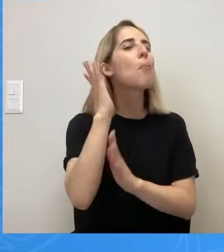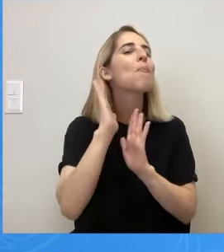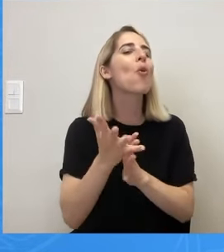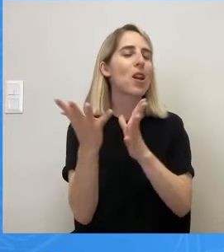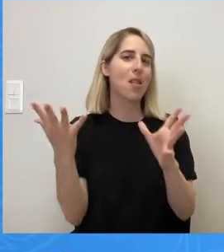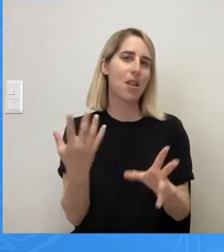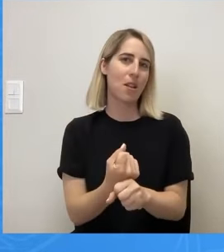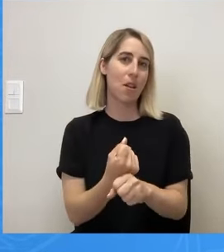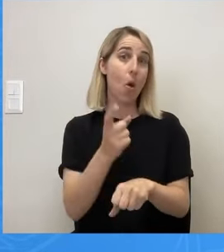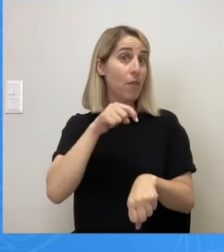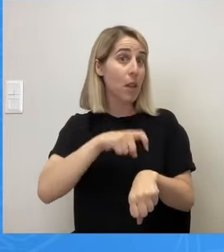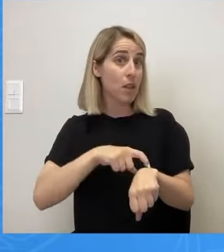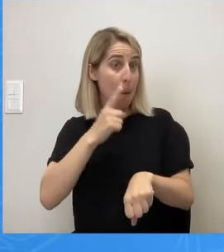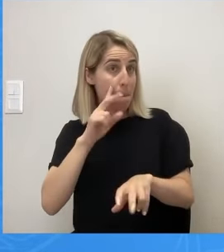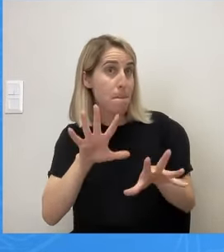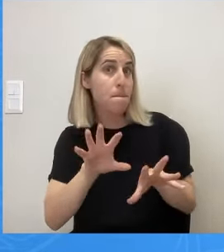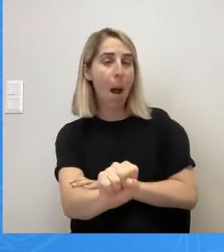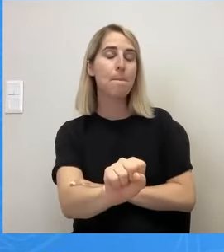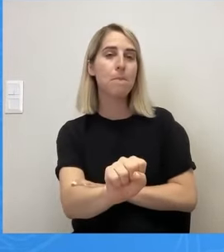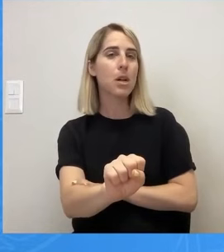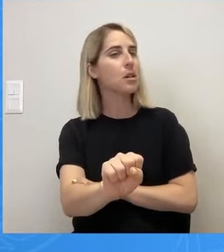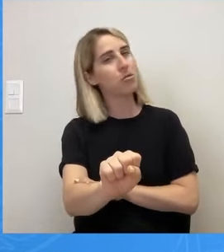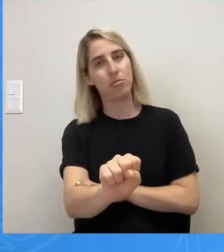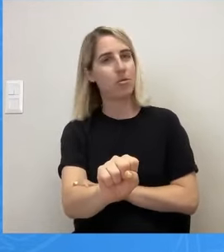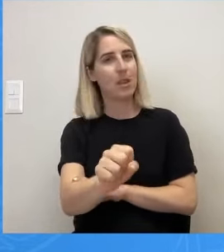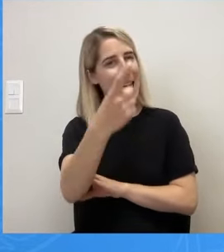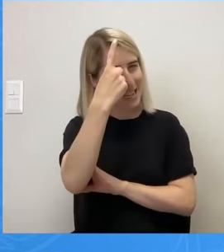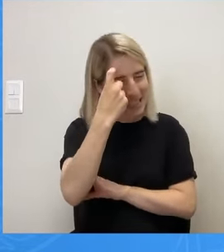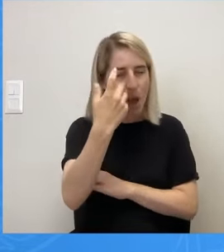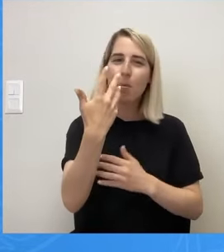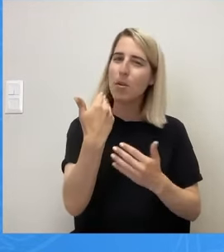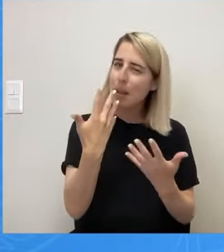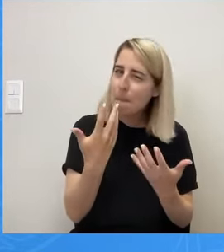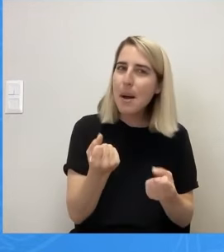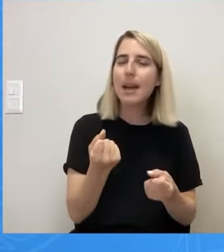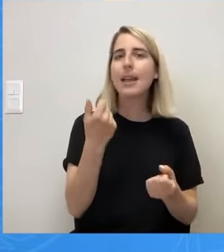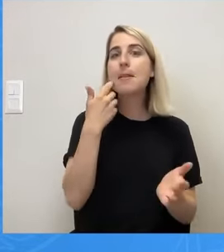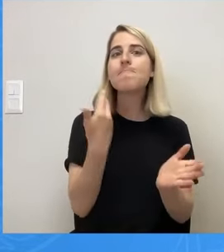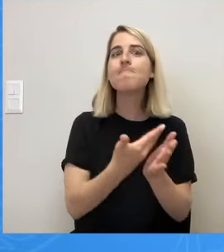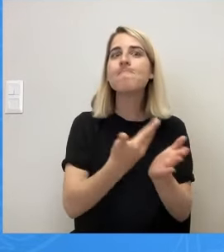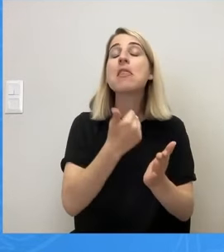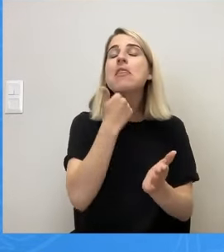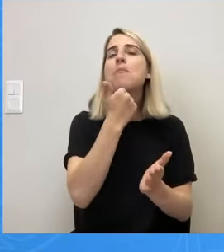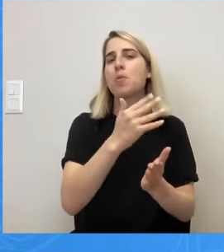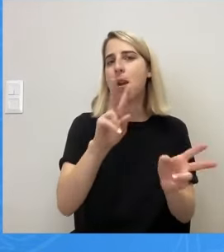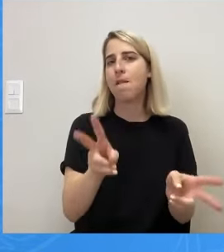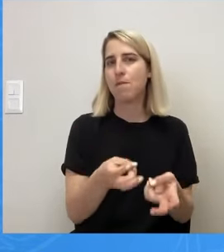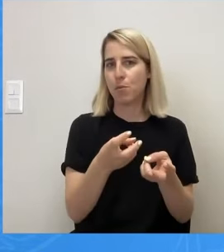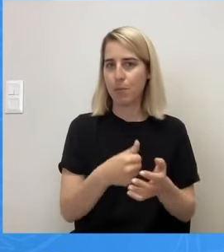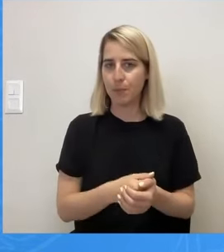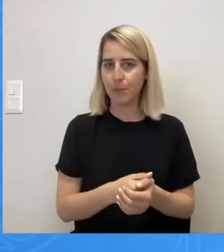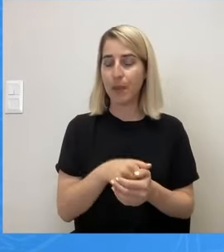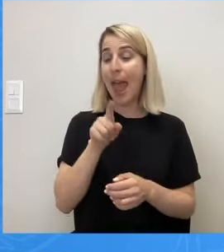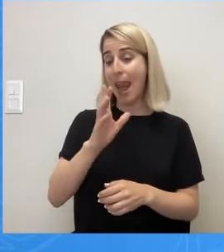επιφάνεια, αλλά και τότε που υπονοείται, αλλά δεν υπάρχουν στοιχεία. Ο ένας εκ των συγκεκριμένων